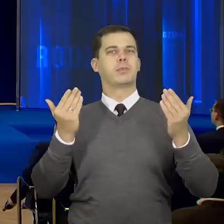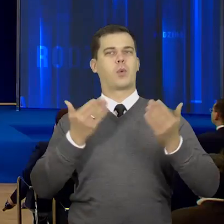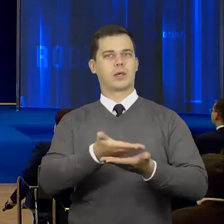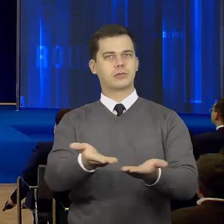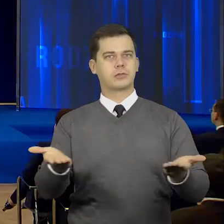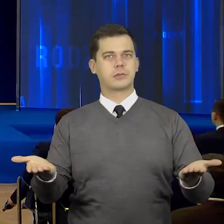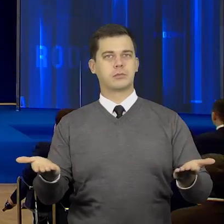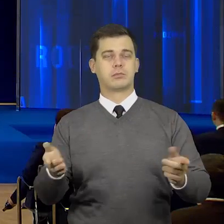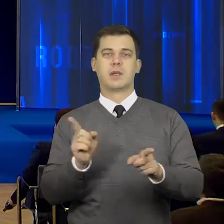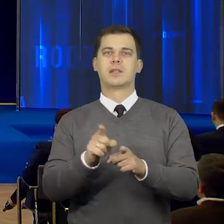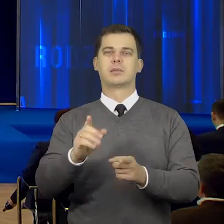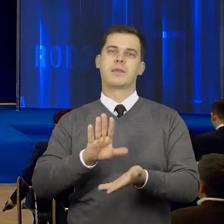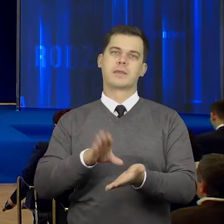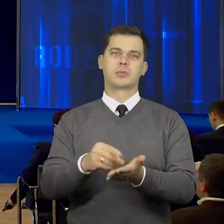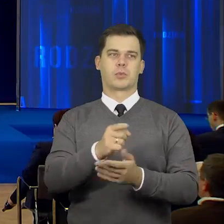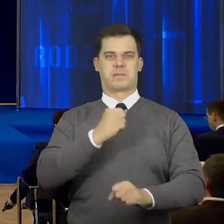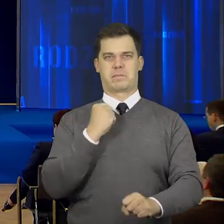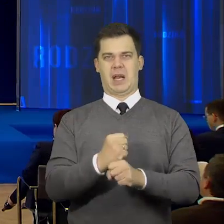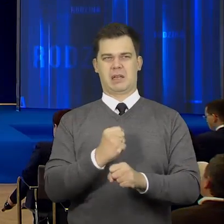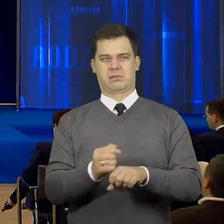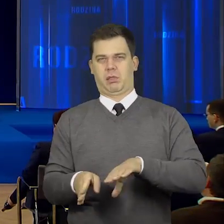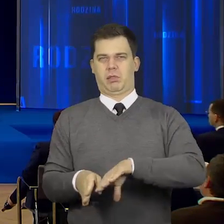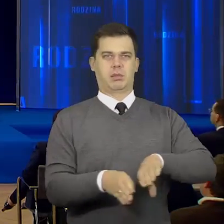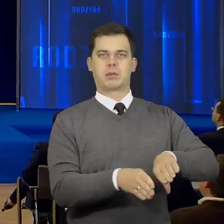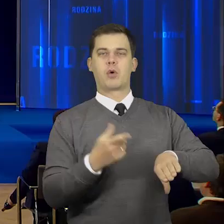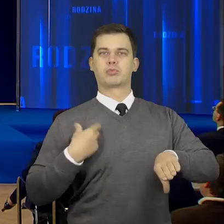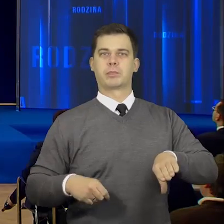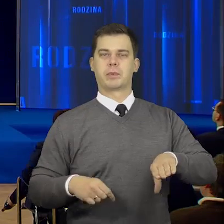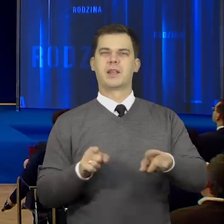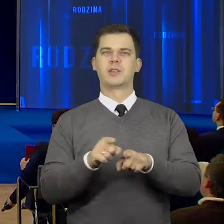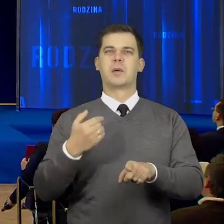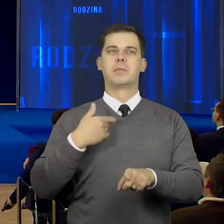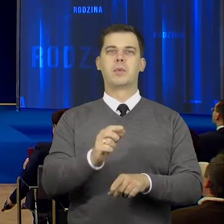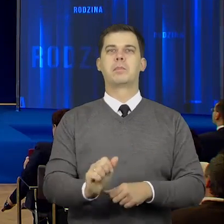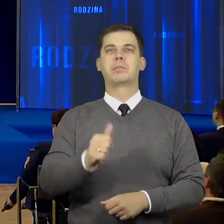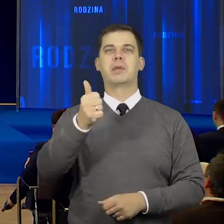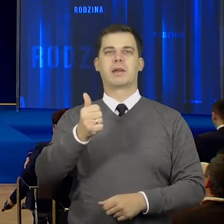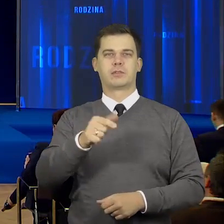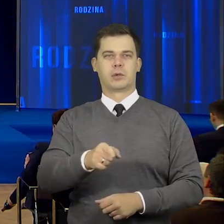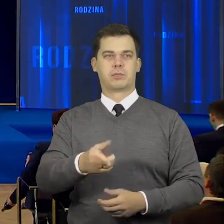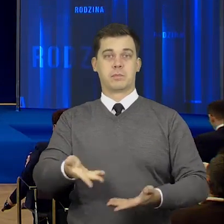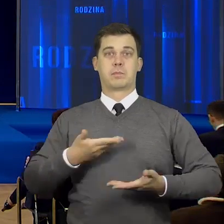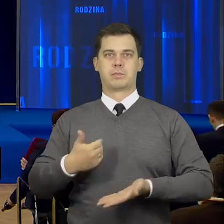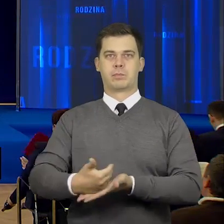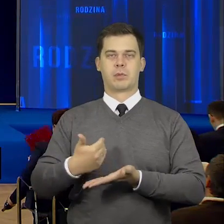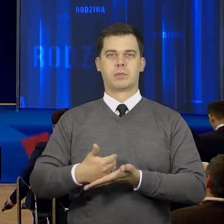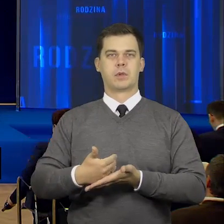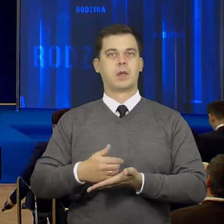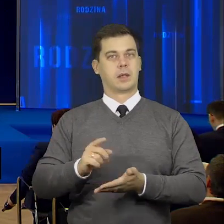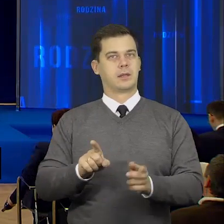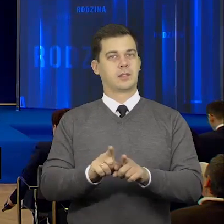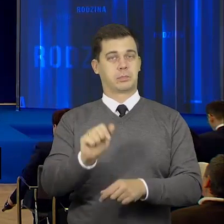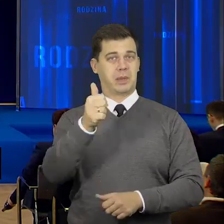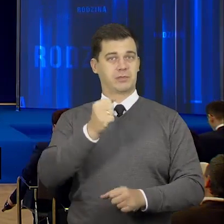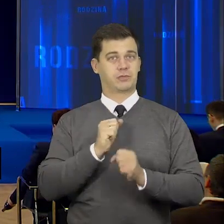społecznej. Likwidujemy patologię na rynku pracy. Skończyliśmy z tzw. syndromem pierwszej dniówki. Od 1